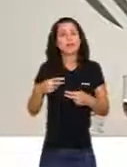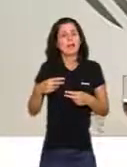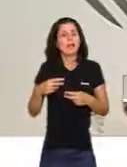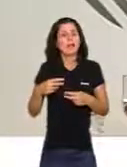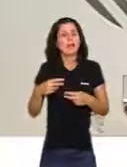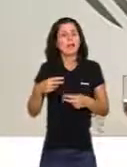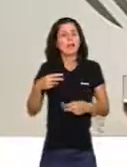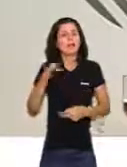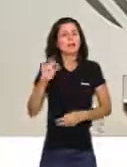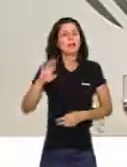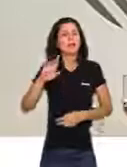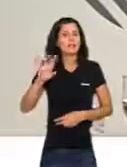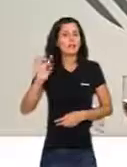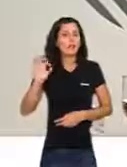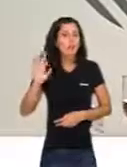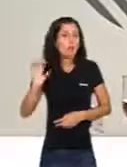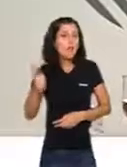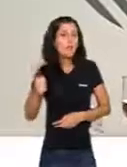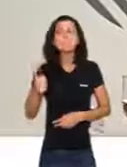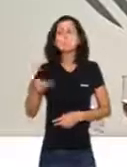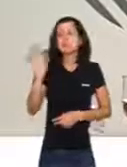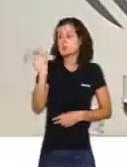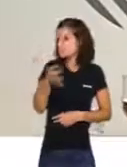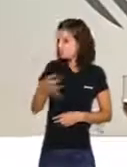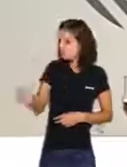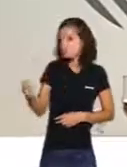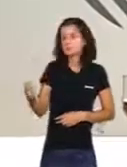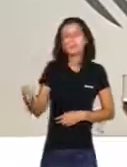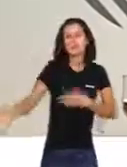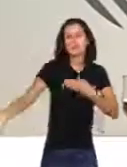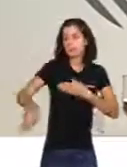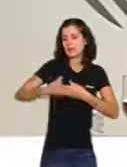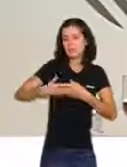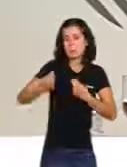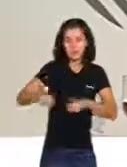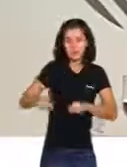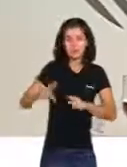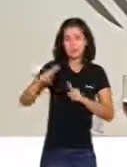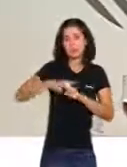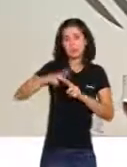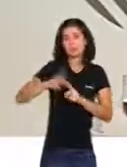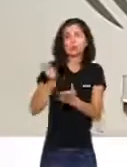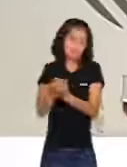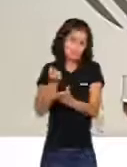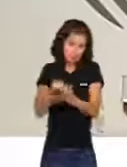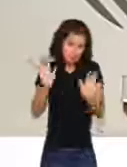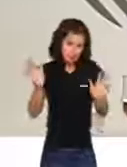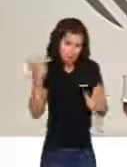Ferraura, tanquen la porta i que no se'n vagin sense pagar, que nosaltres tenim experiència del que tarden en pagar les factures aquestes persones.